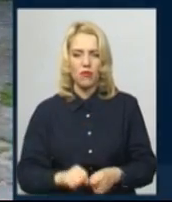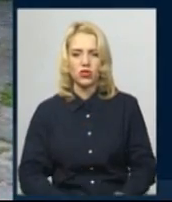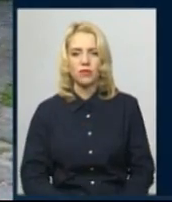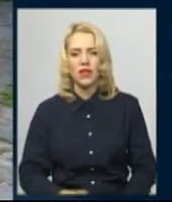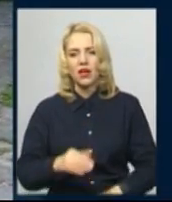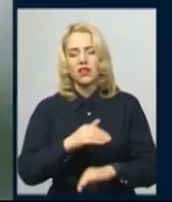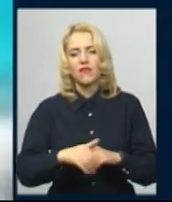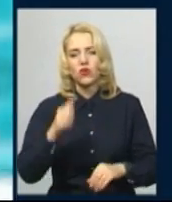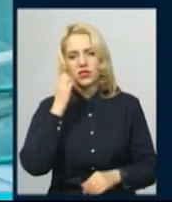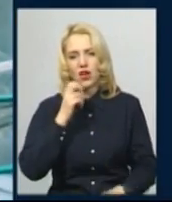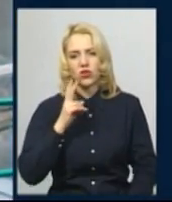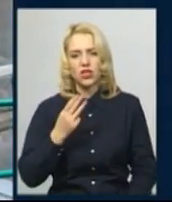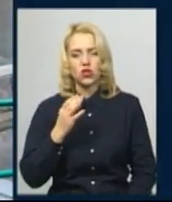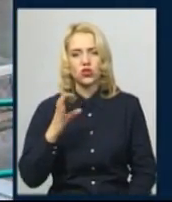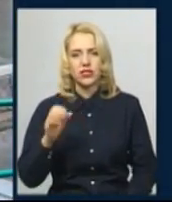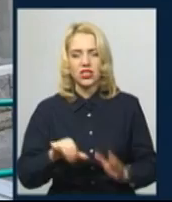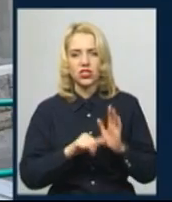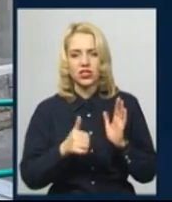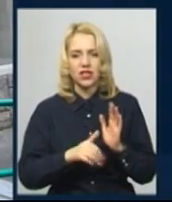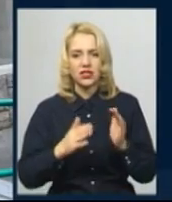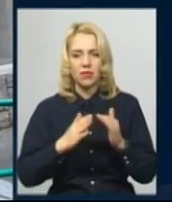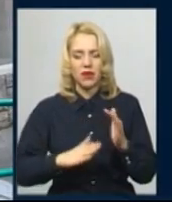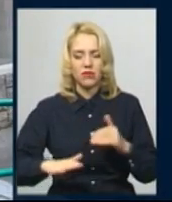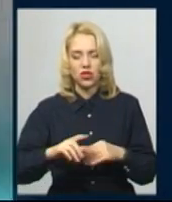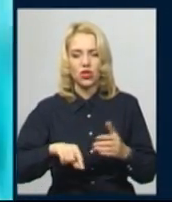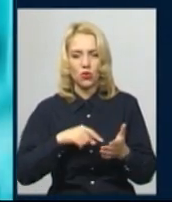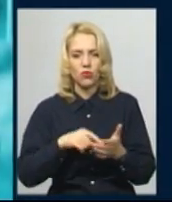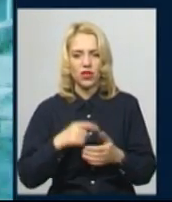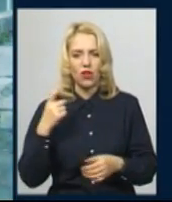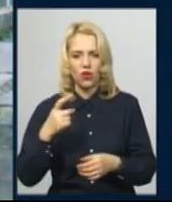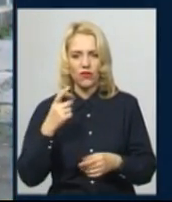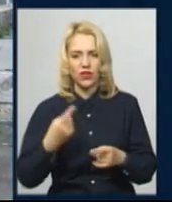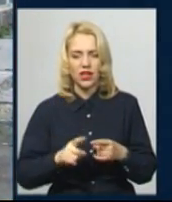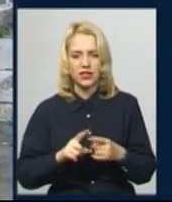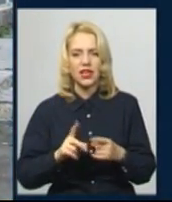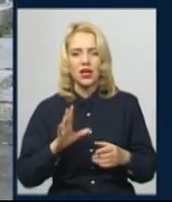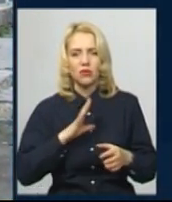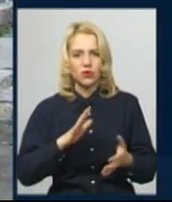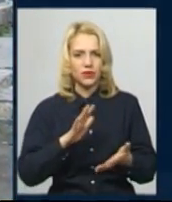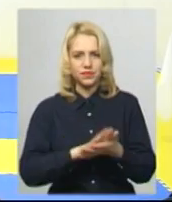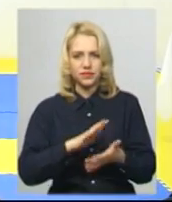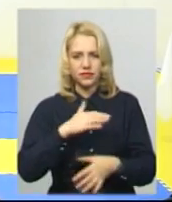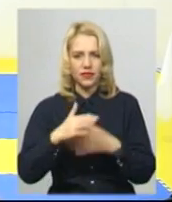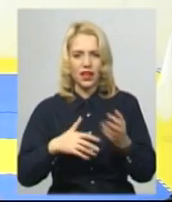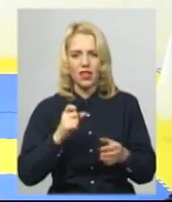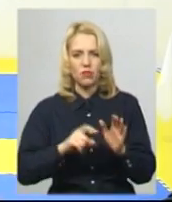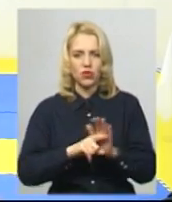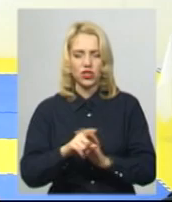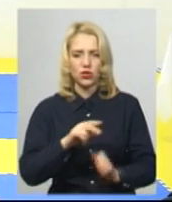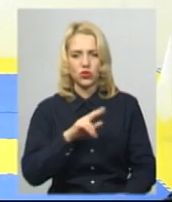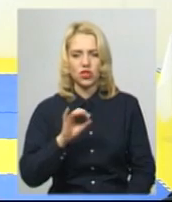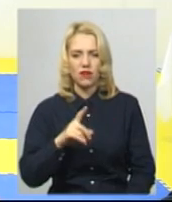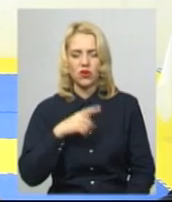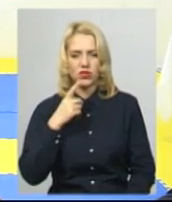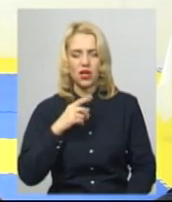вулиці Старокостянтинівське шосе, 16 приміщення комунальні власниці було здавна в оренду ще на початку червня, каже президент обласної федерації з бразильського джиу